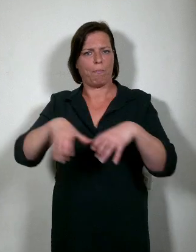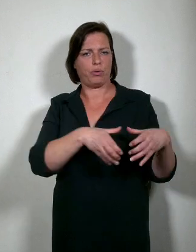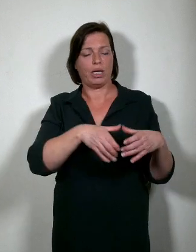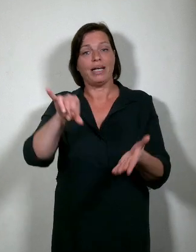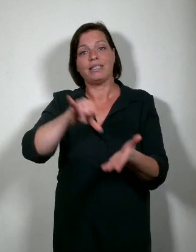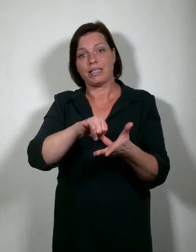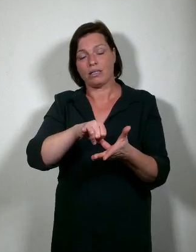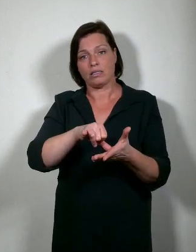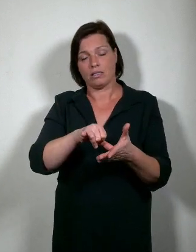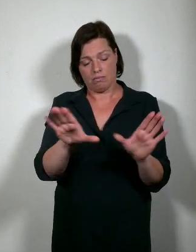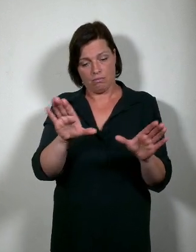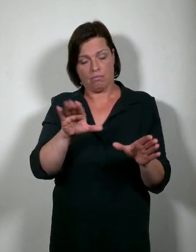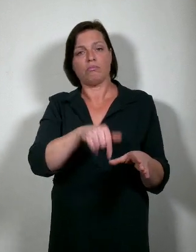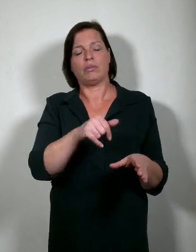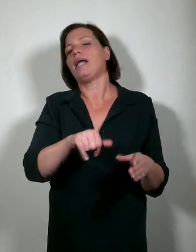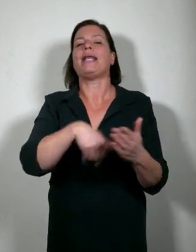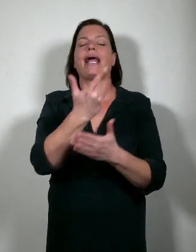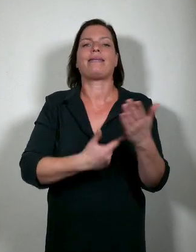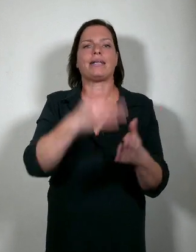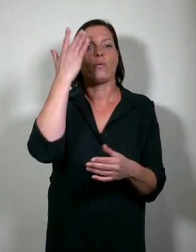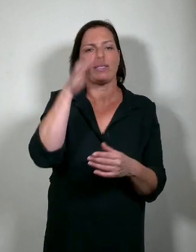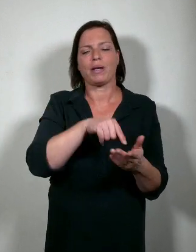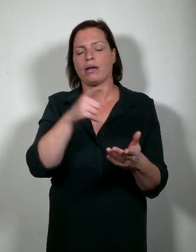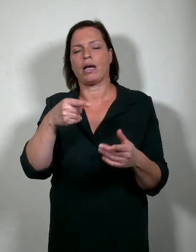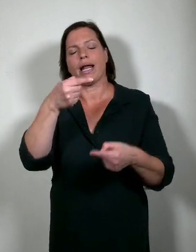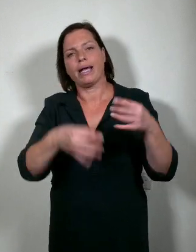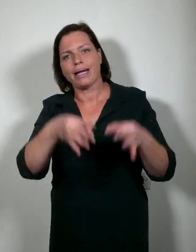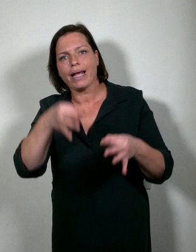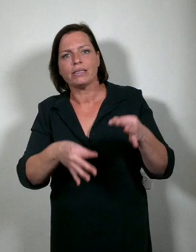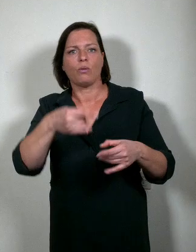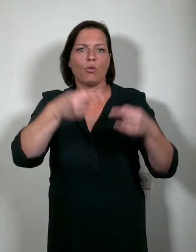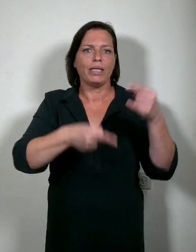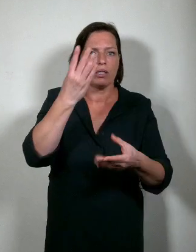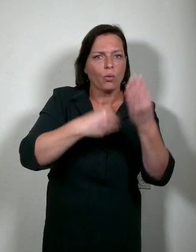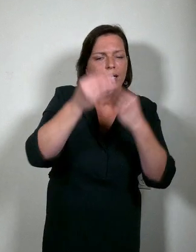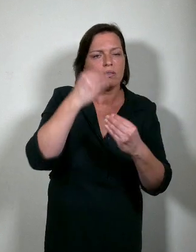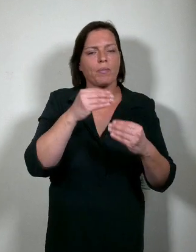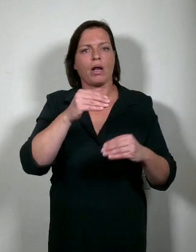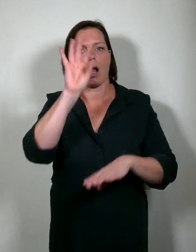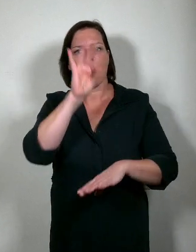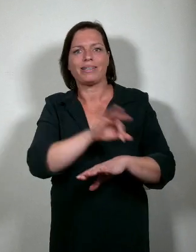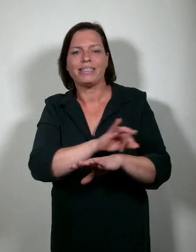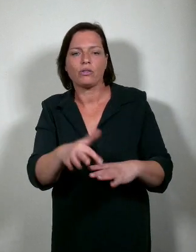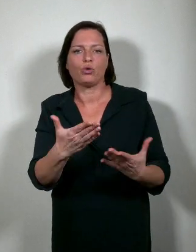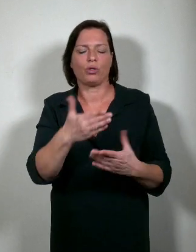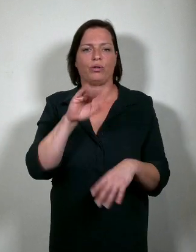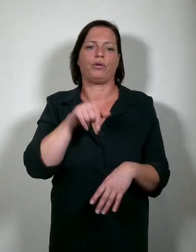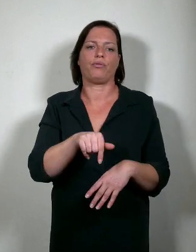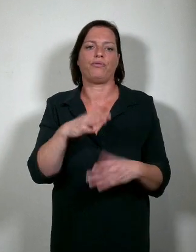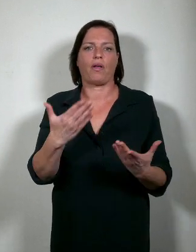faculteiten letteren en wijzebegeerden, recht en criminologie, politieke en sociale wetenschappen, de architectuurschool van de faculteit